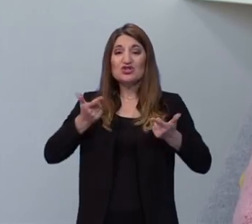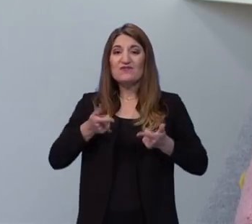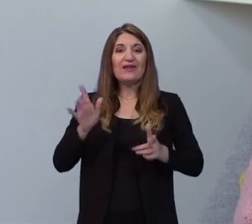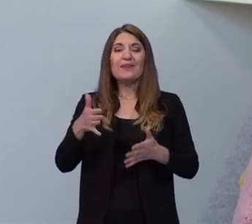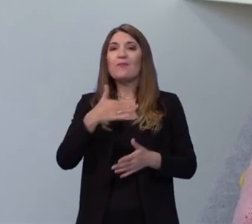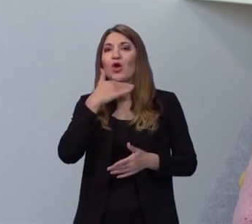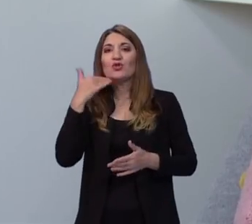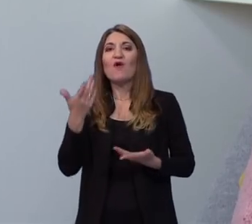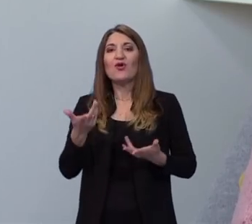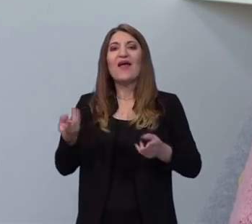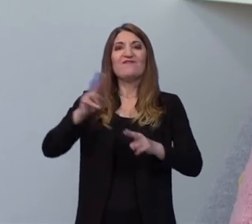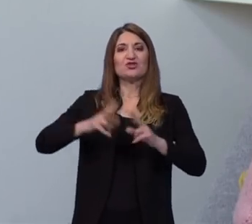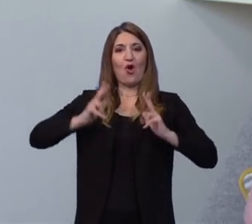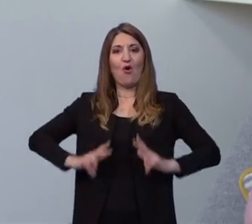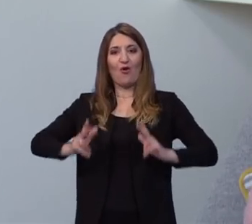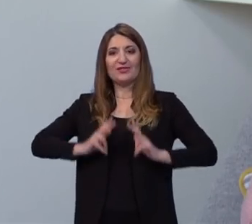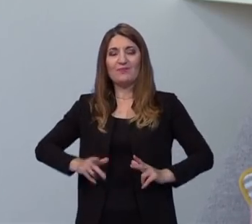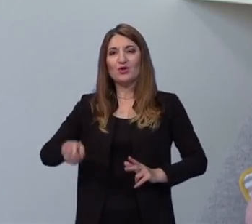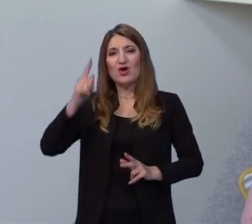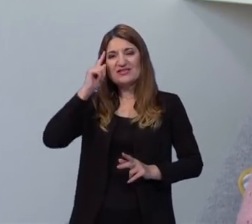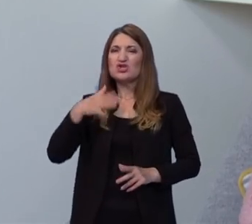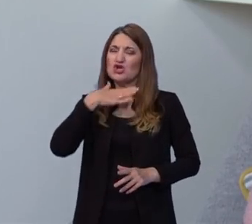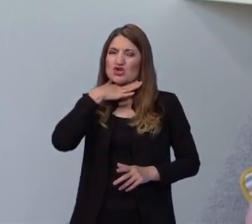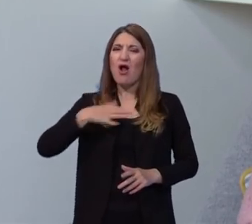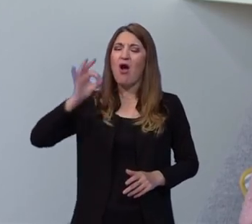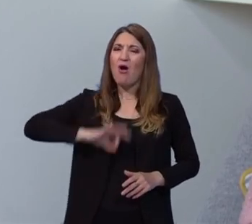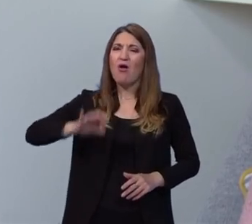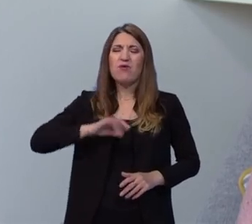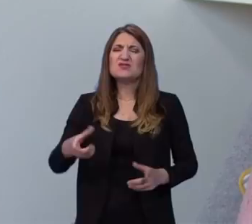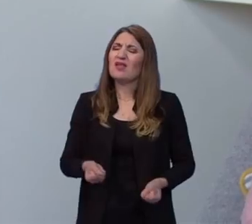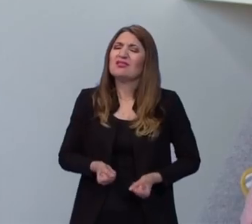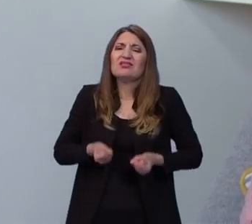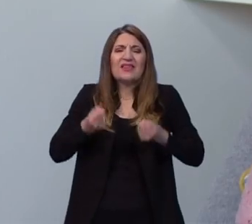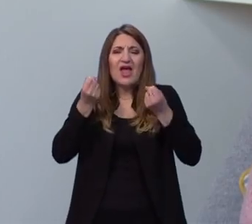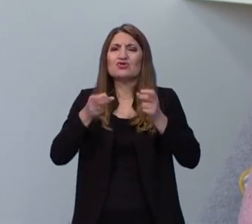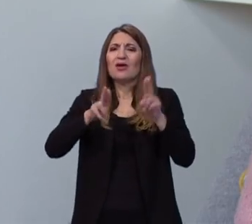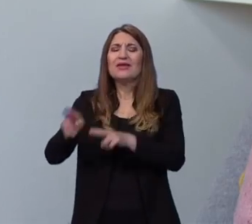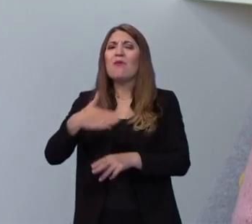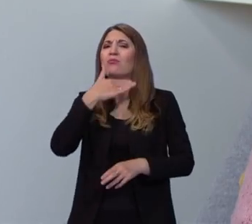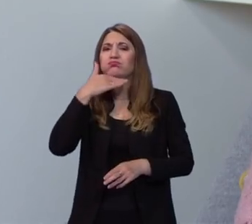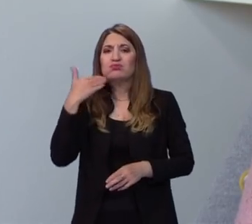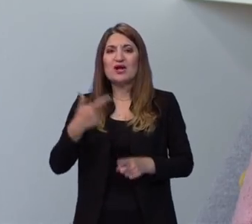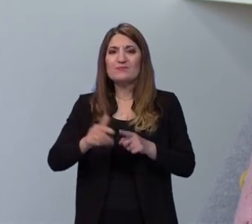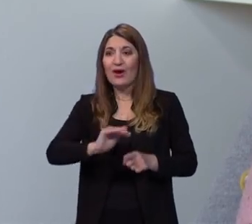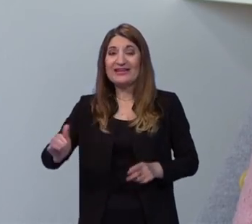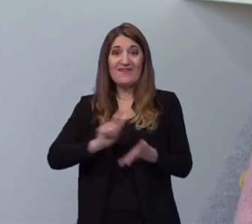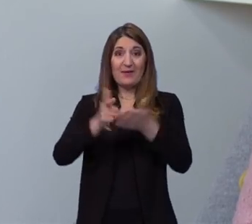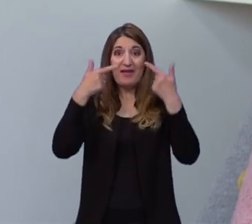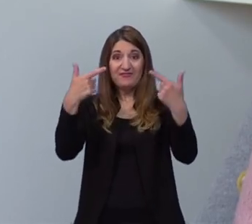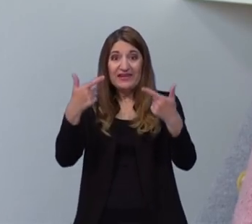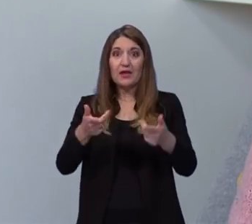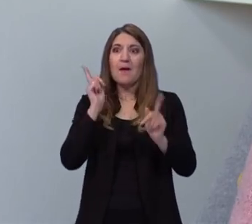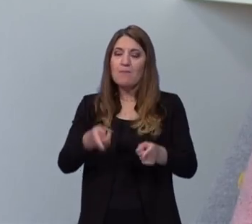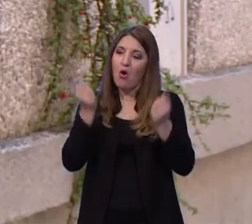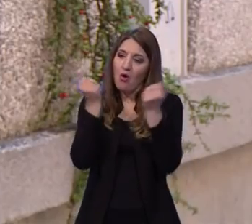priliku za odmarati se, ali znači da su naprosto te školske obaveze toliko zgusnute, toliko ih i puno da djeca vrlo često i vikende i cijeli radni